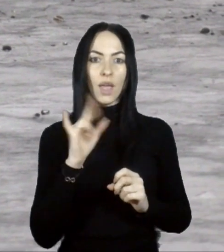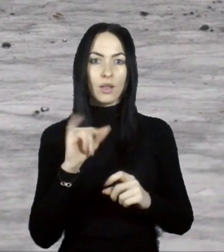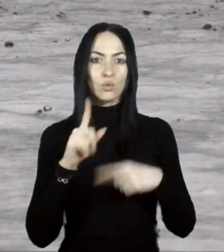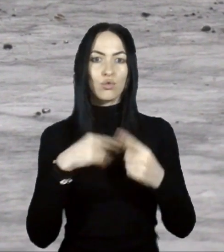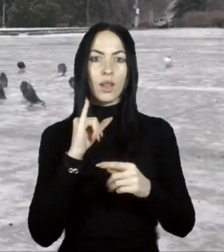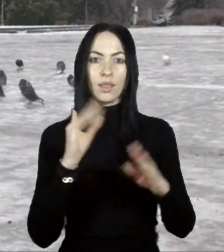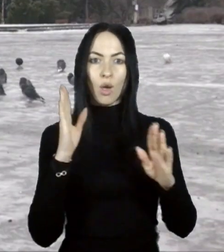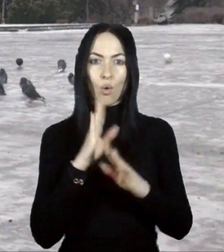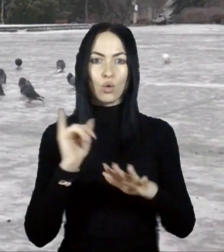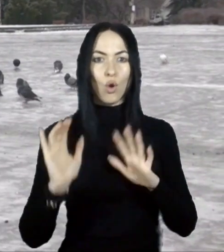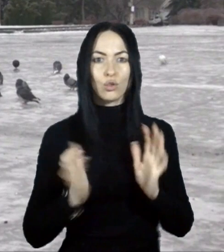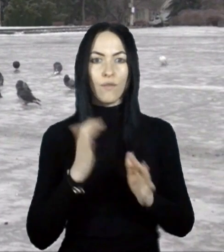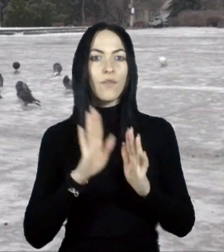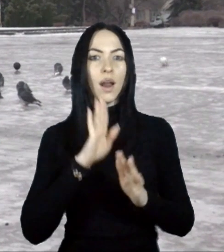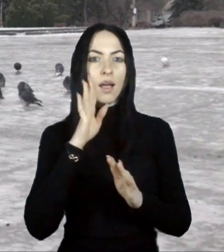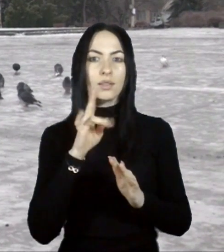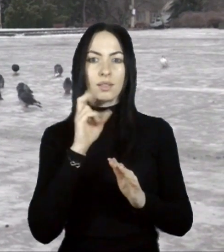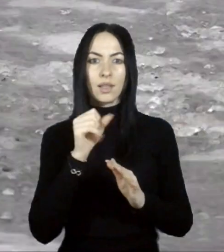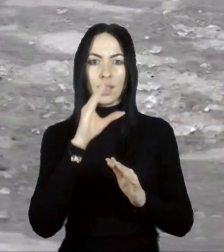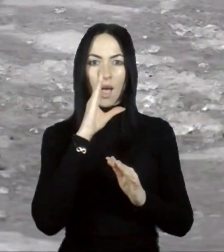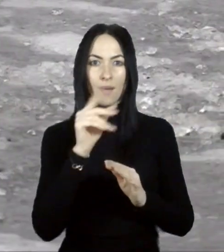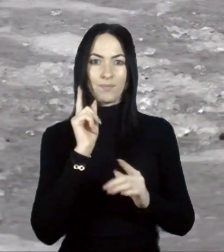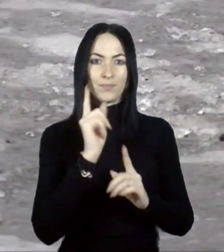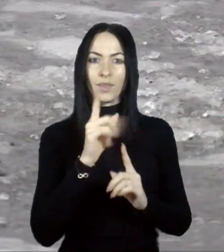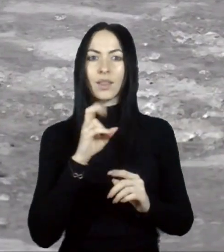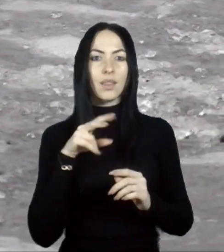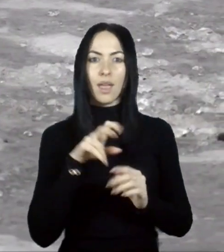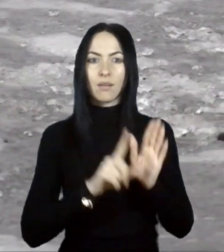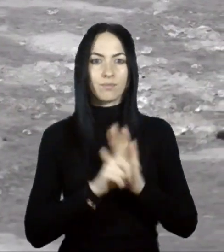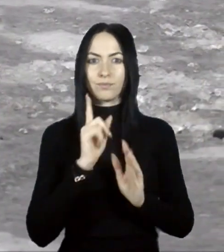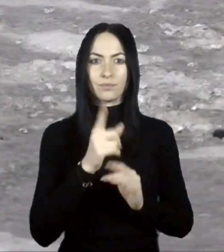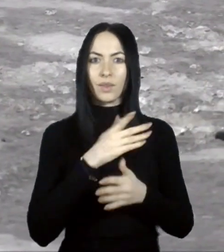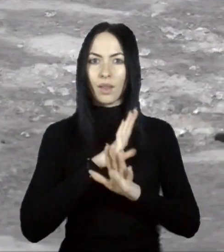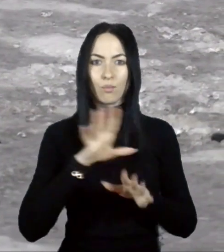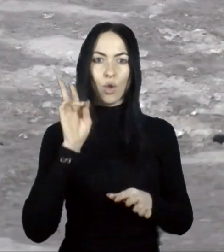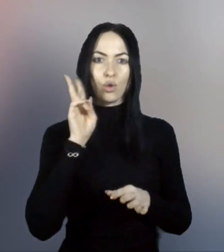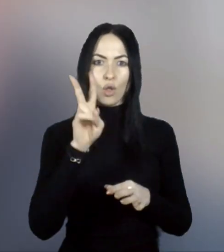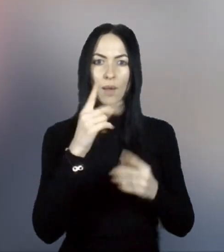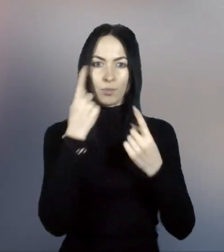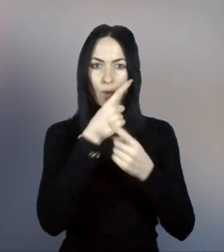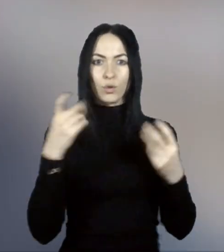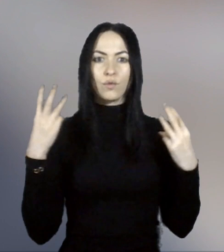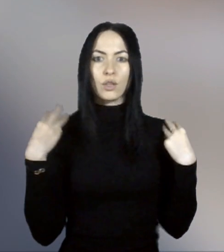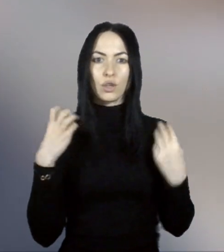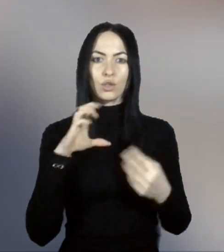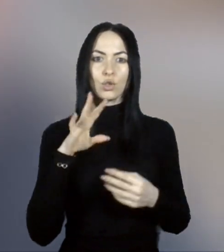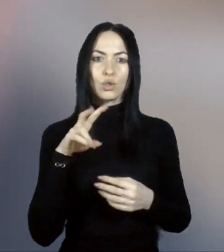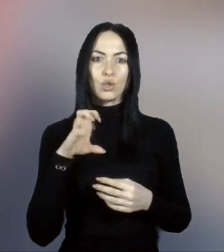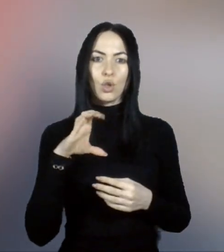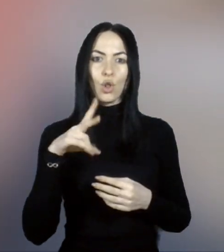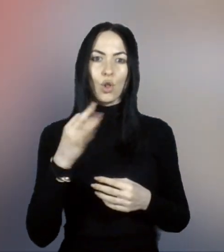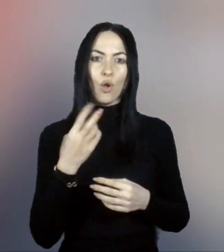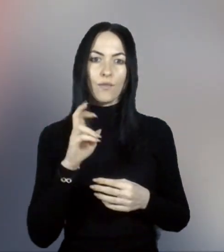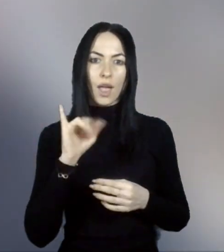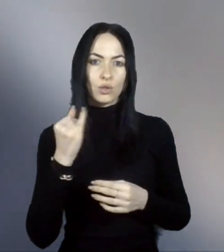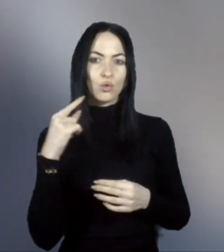ожеледицю вранці на маршрути не вийшли тролейбуси, повідомив начальник Слов'янської військової адміністрації Вадим Лях. Вже